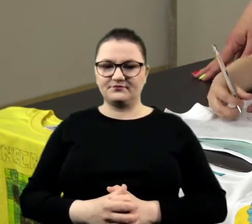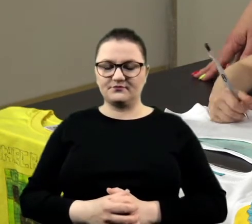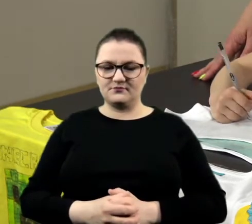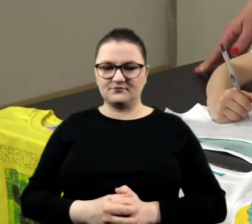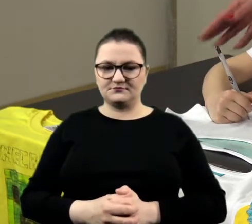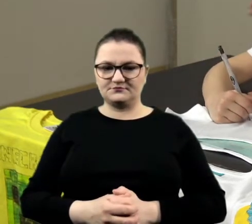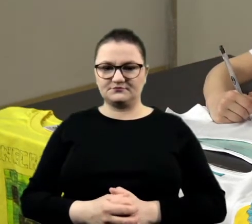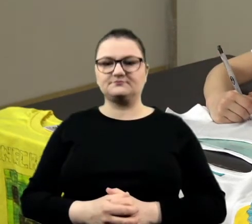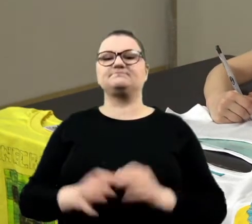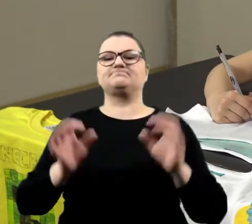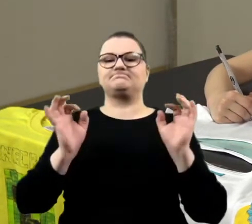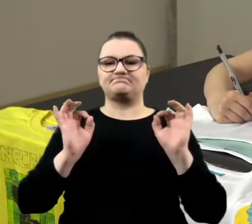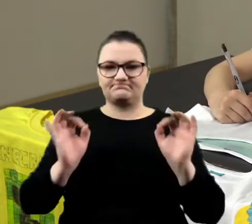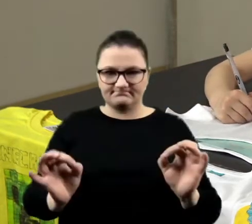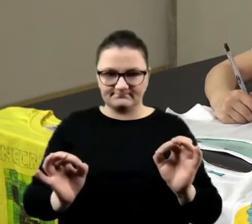Dobra.